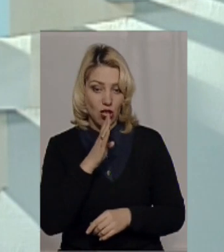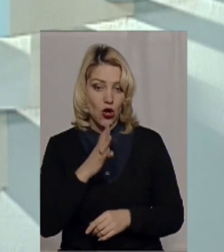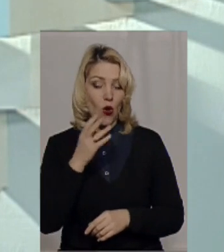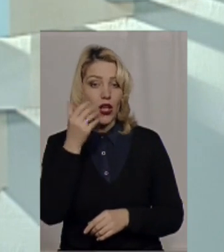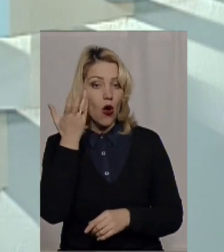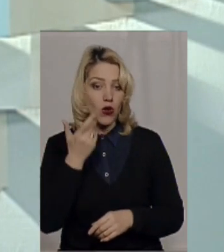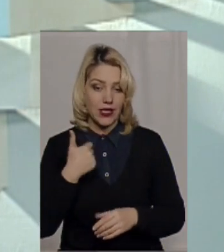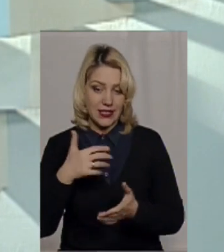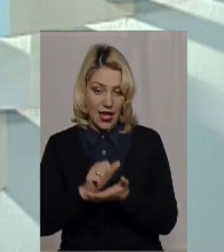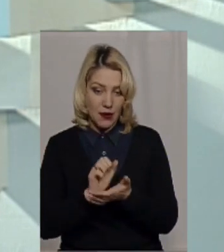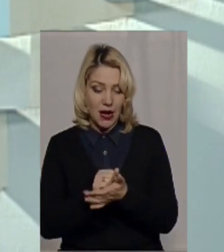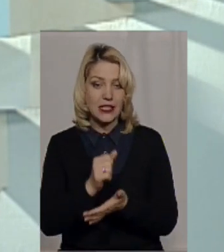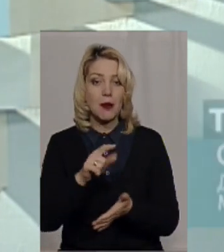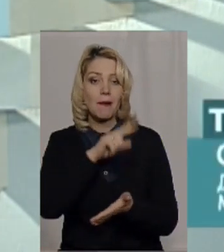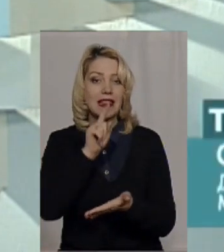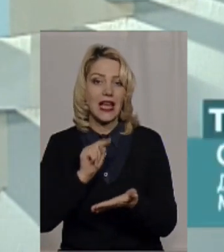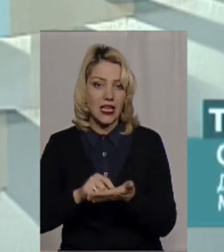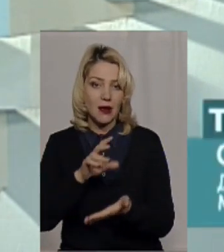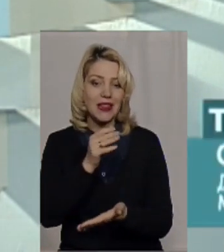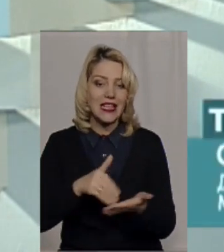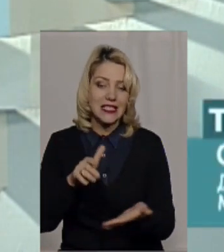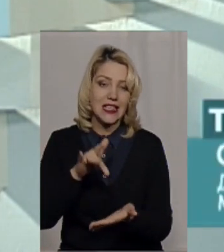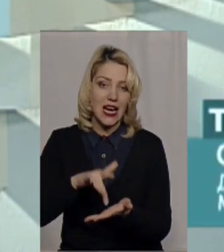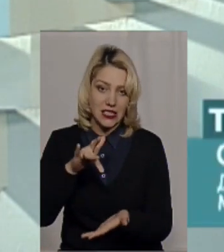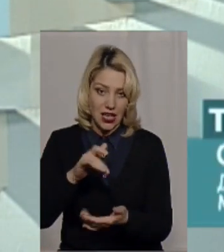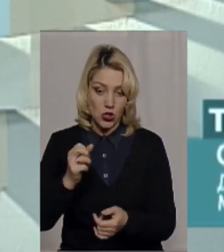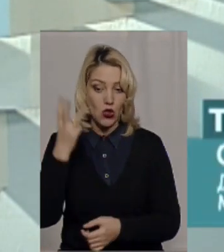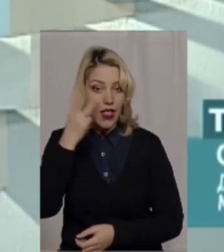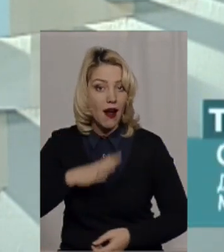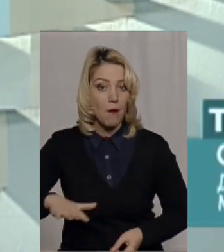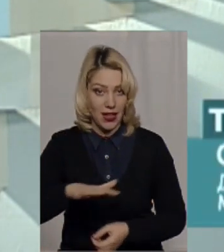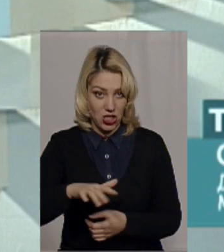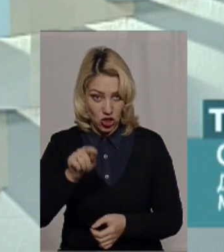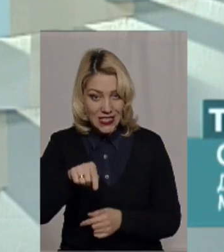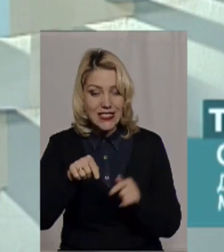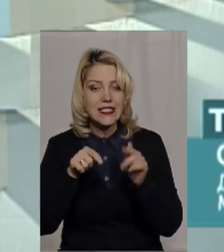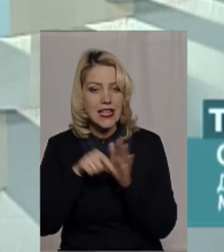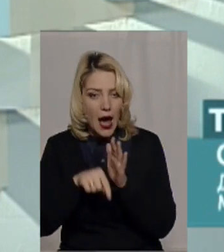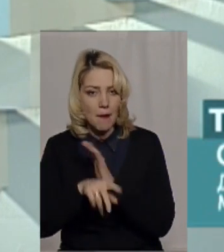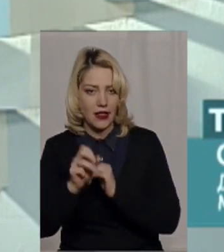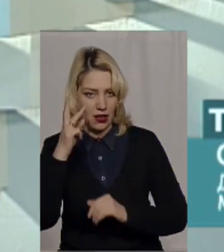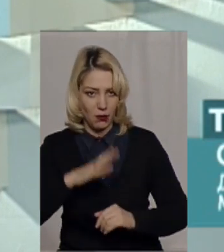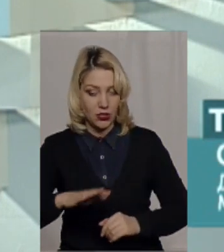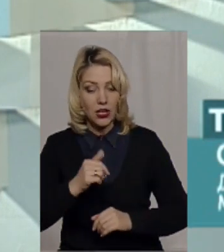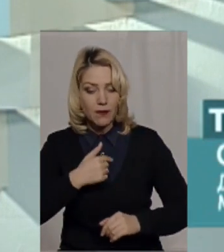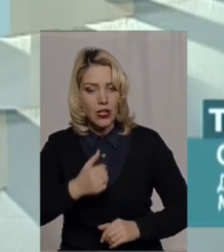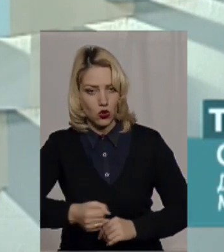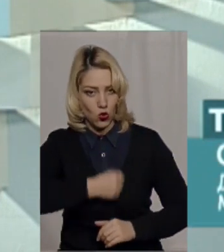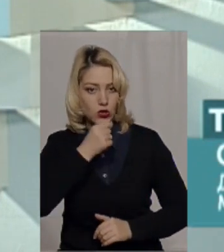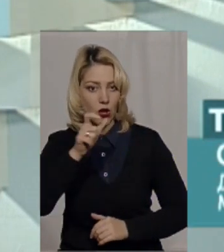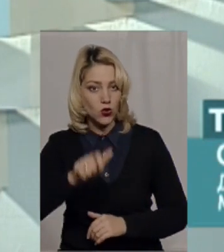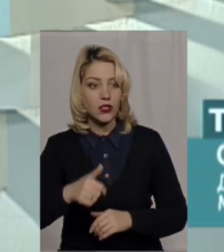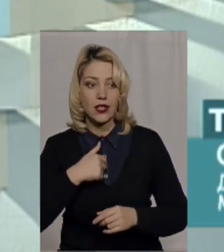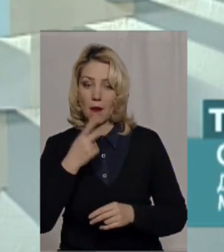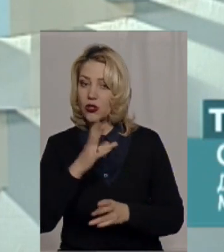децентралізації, саме на Хмельниччині, і за цих чотири роки я, от я свідома доросла людина, я бачу